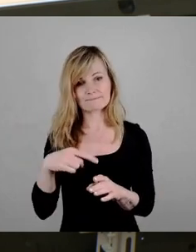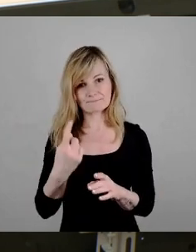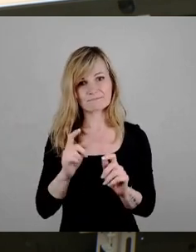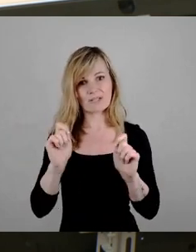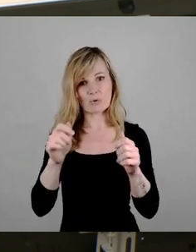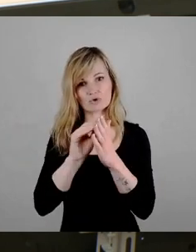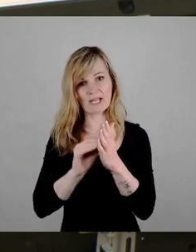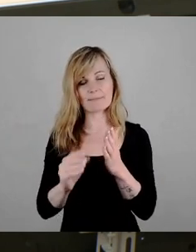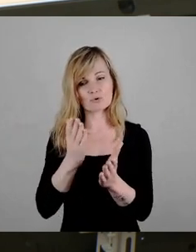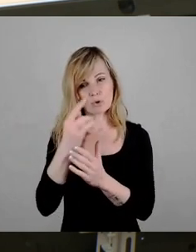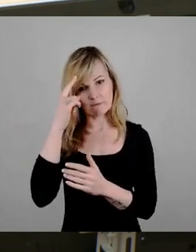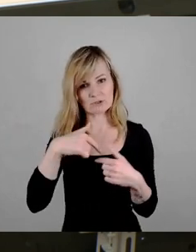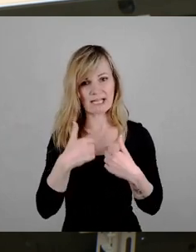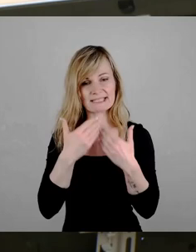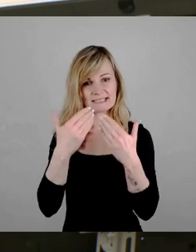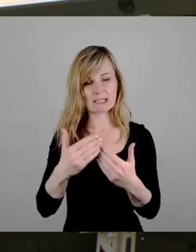gewusst. Herzlichen Dank.